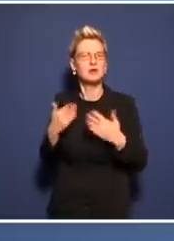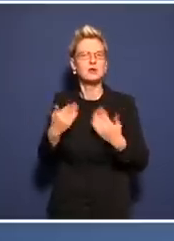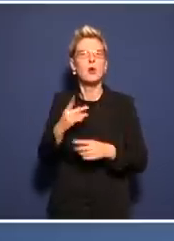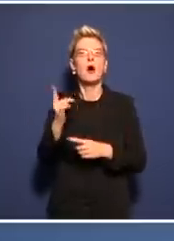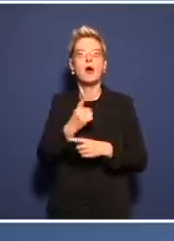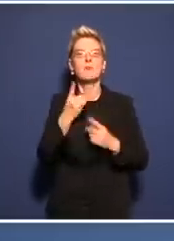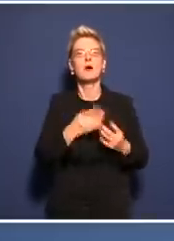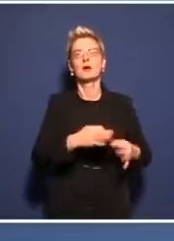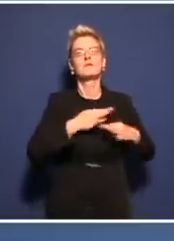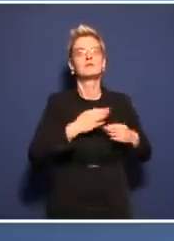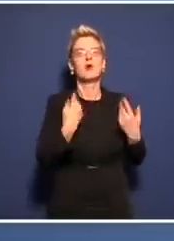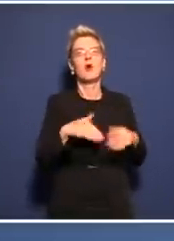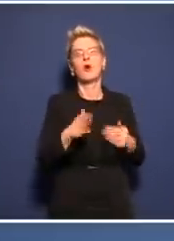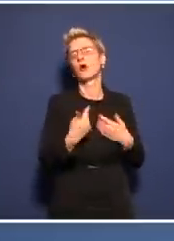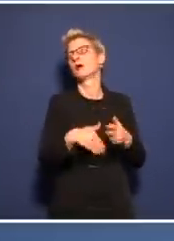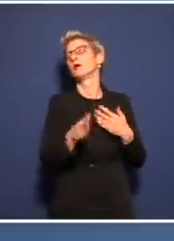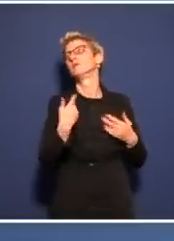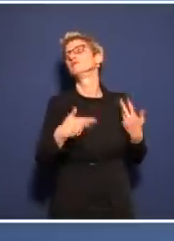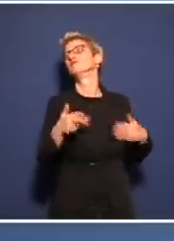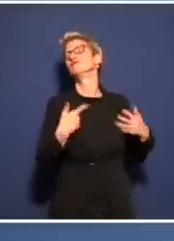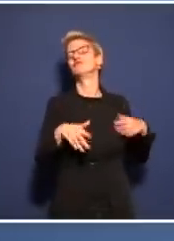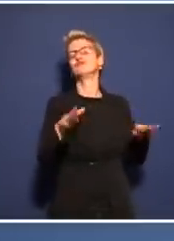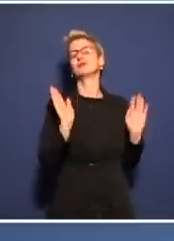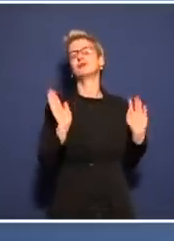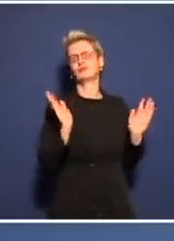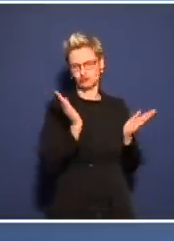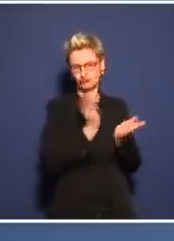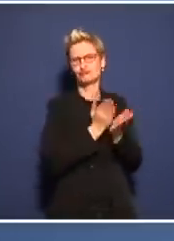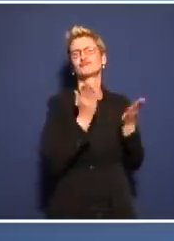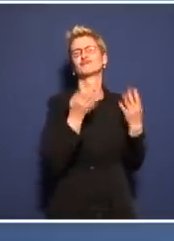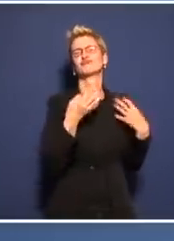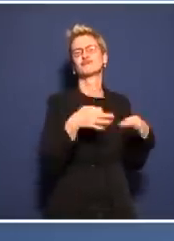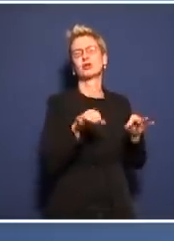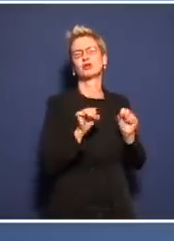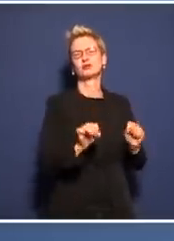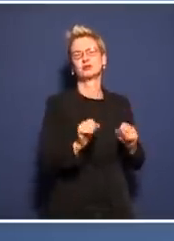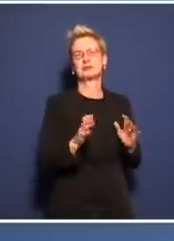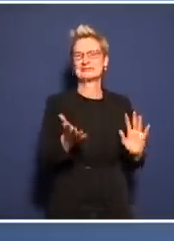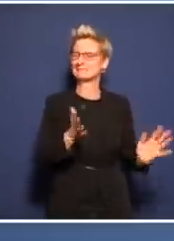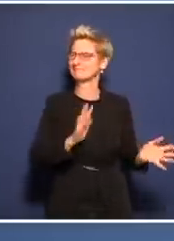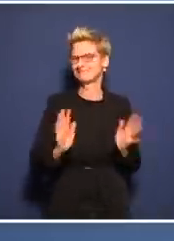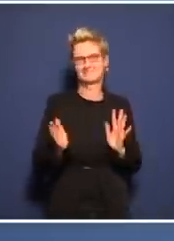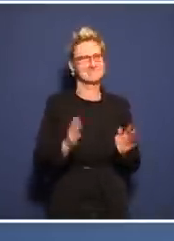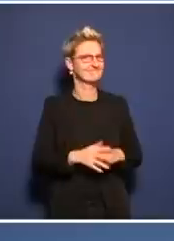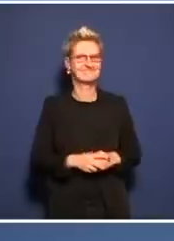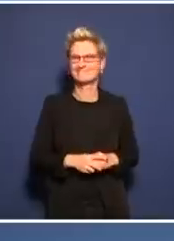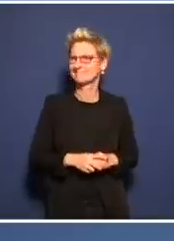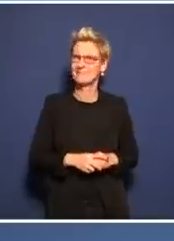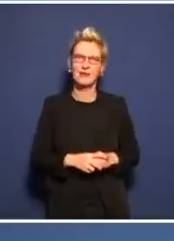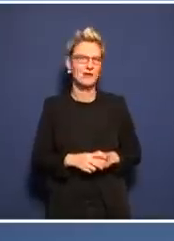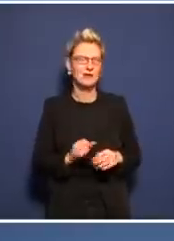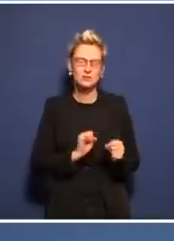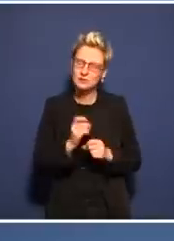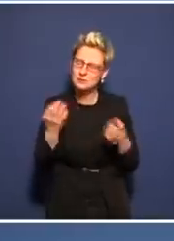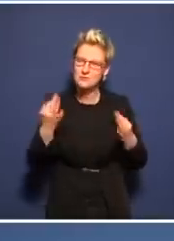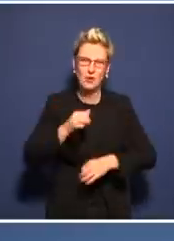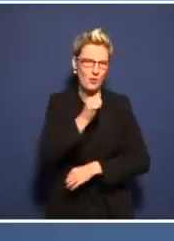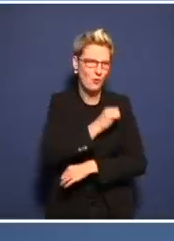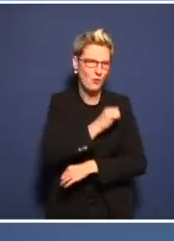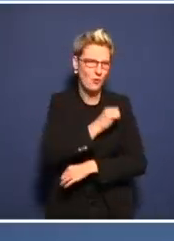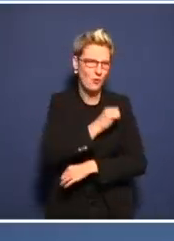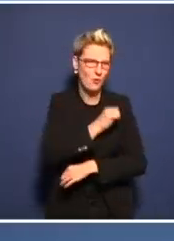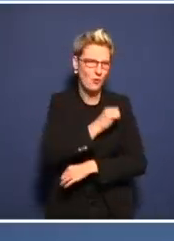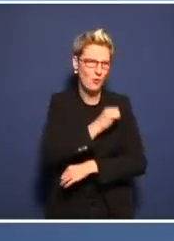Teil der Immunität. Das ist auch eine sehr schwierige Botschaft in der Öffentlichkeit. Also diese drei schwierigen Botschaften habe ich jetzt hier